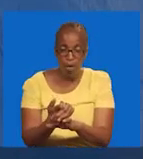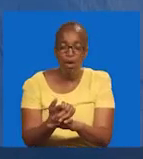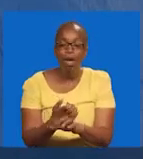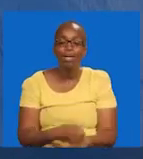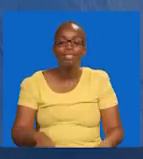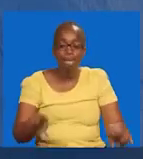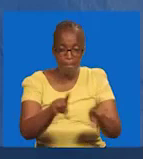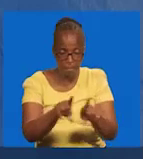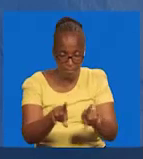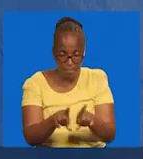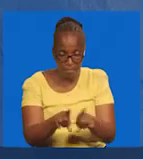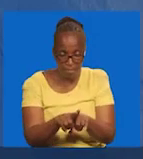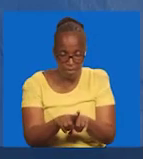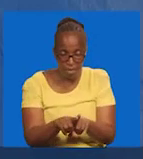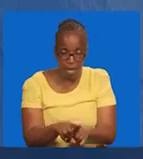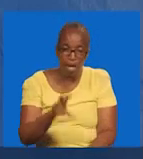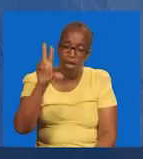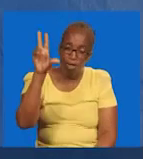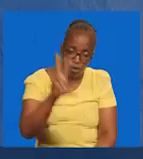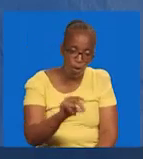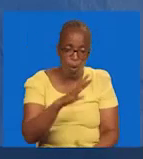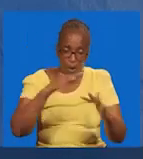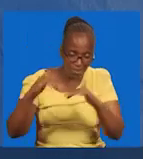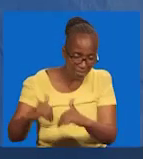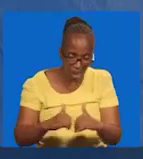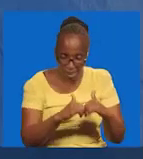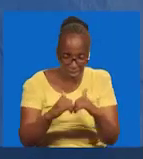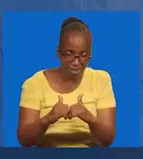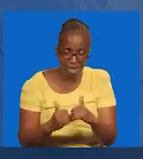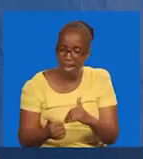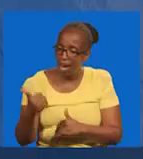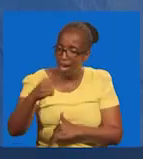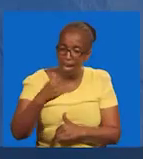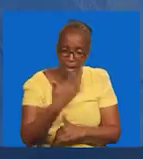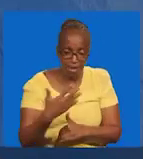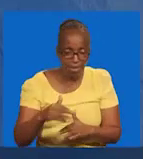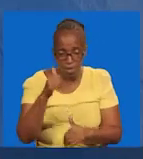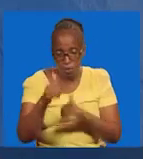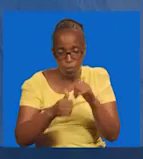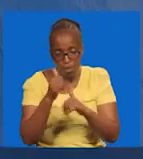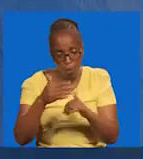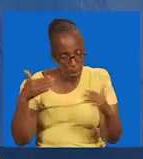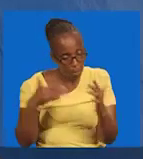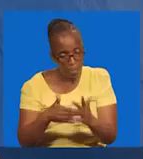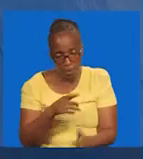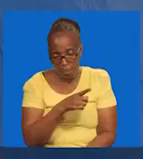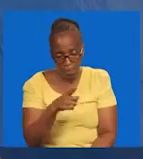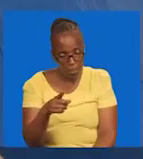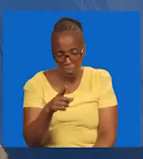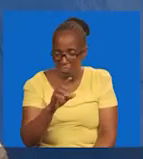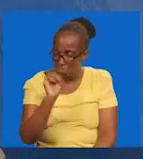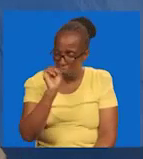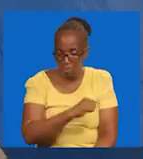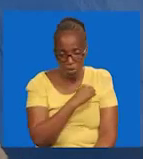Kufufoka. Hata wewe. Hakuna changamoto. Titute kile kitaweza na kukuzulia kuenda na